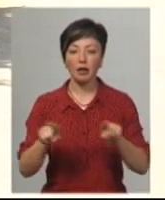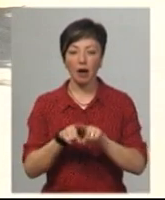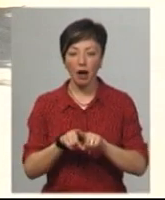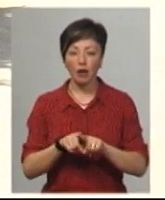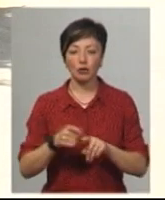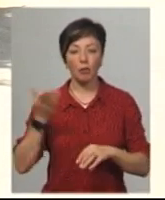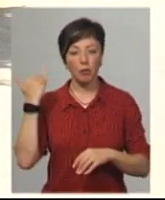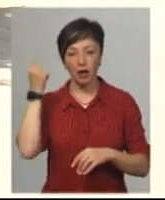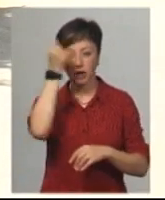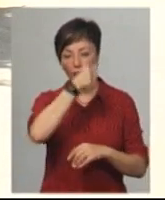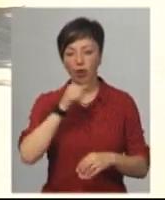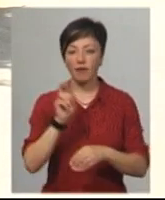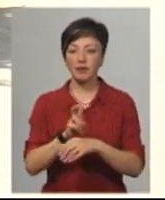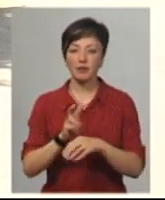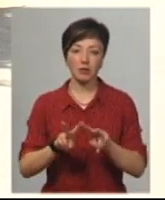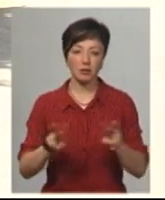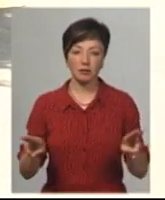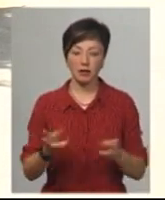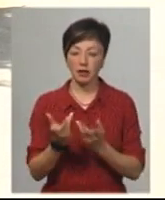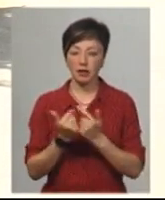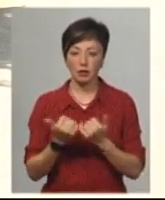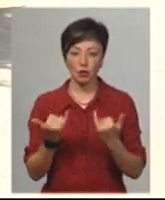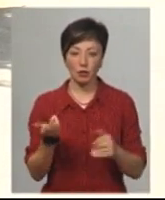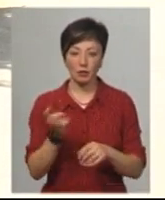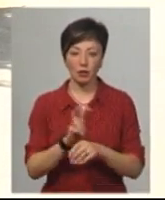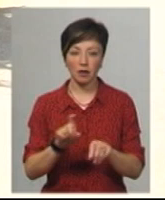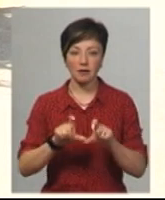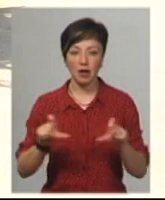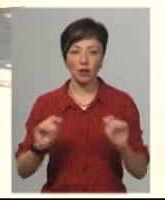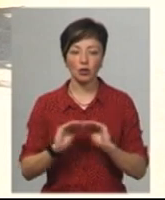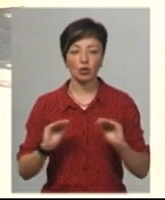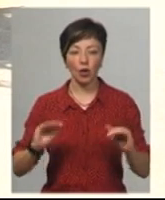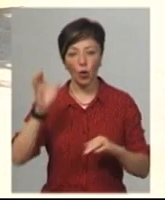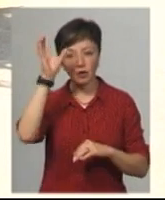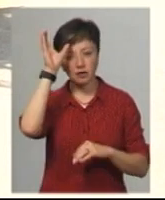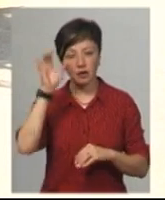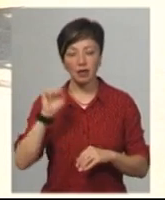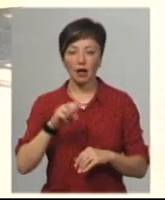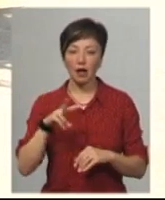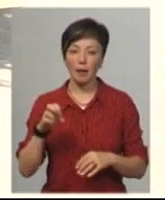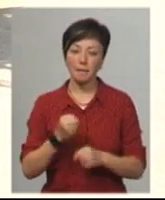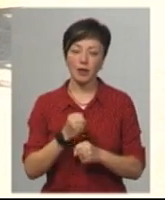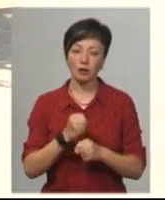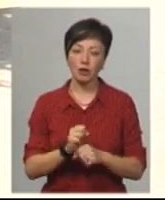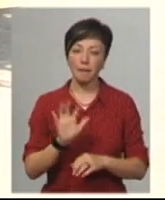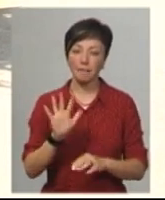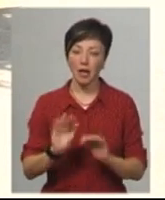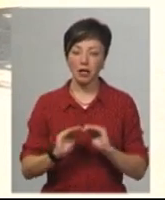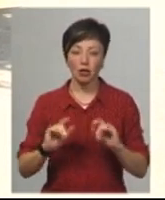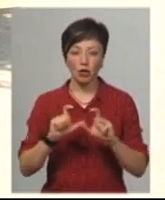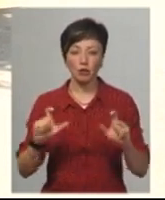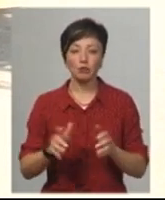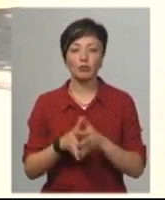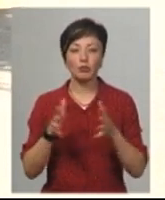в попередніх роках відвідувала така сама кількість, як прийшла сьогодні у заклади дошкільної освіти, але працює на 5 садочків більше.